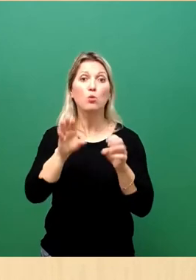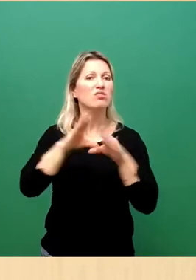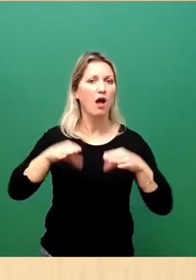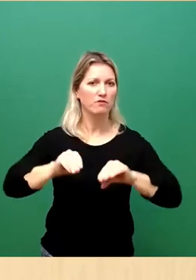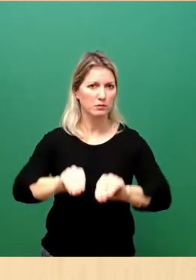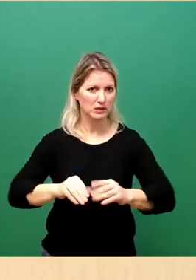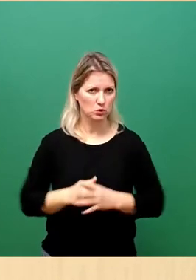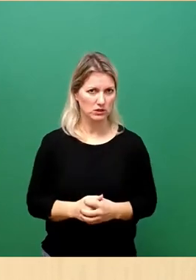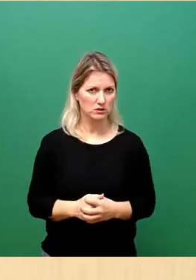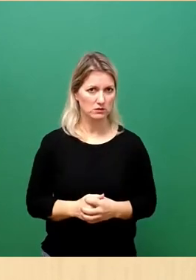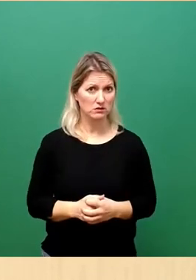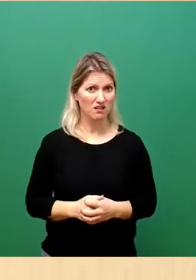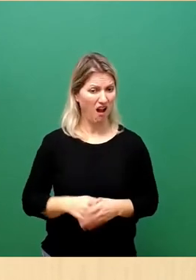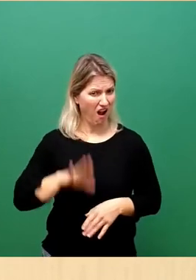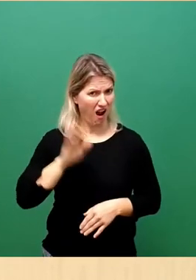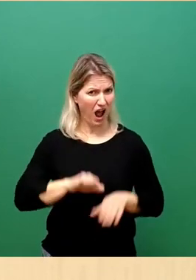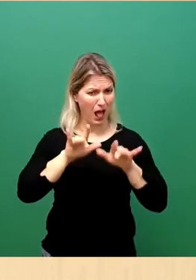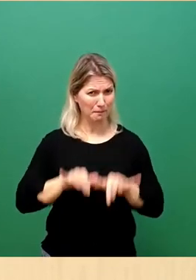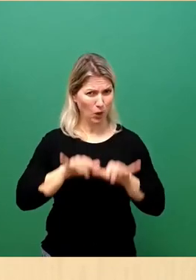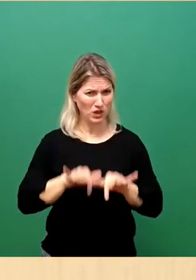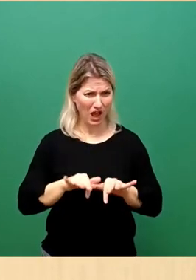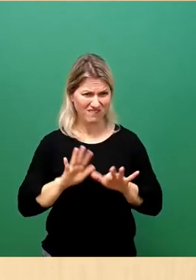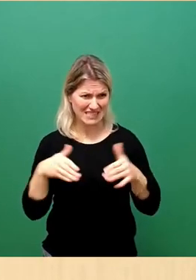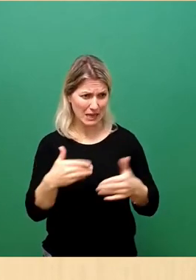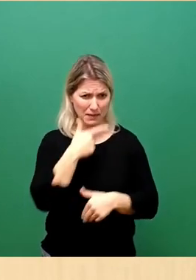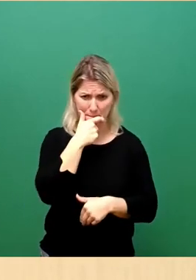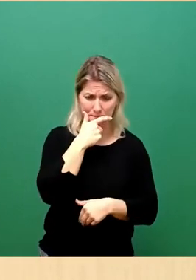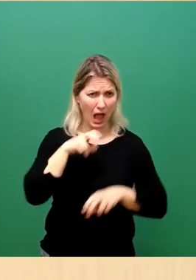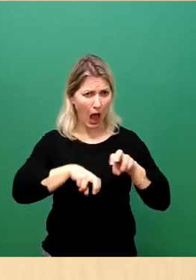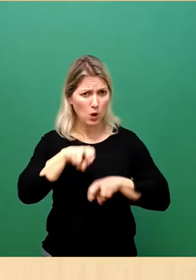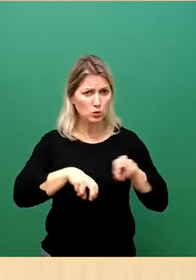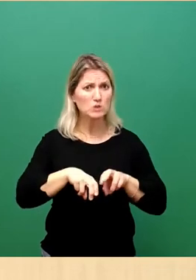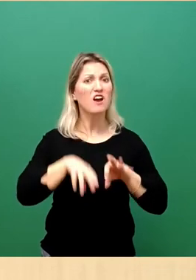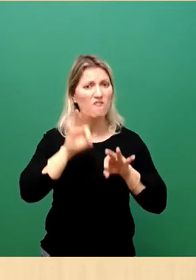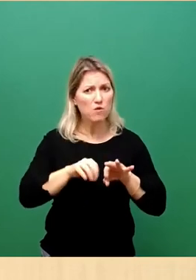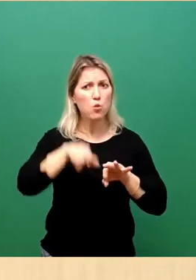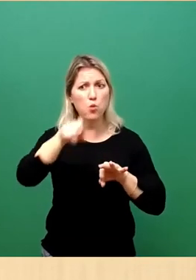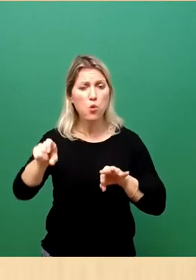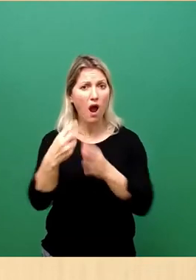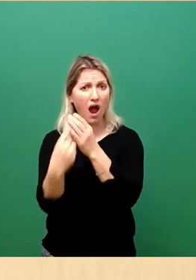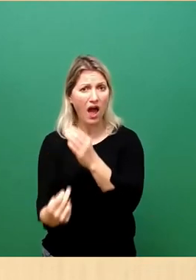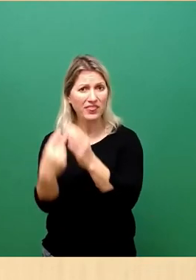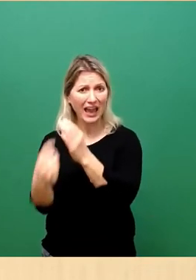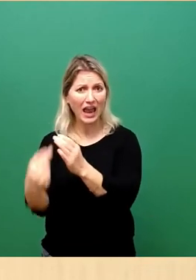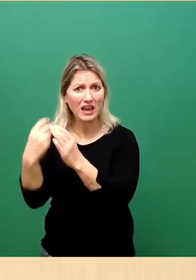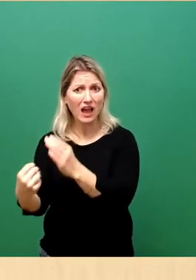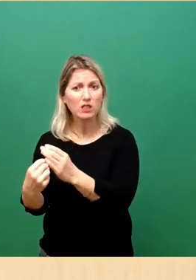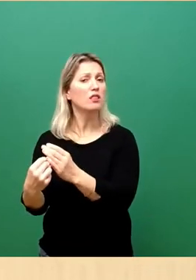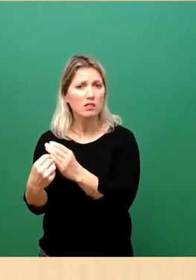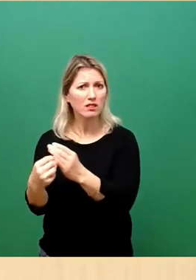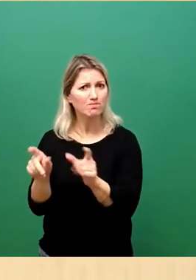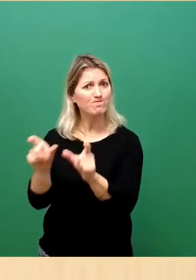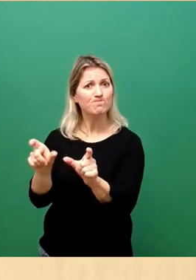alle bürokratischen Instrumente genutzt, um die Rettung von Ertrinkenden im Mittelmeer zu verhindern.